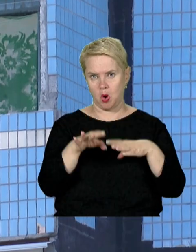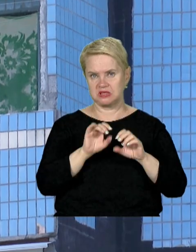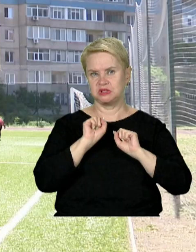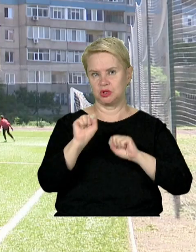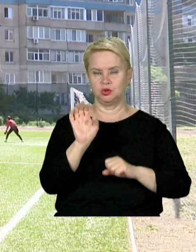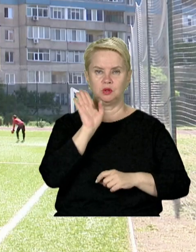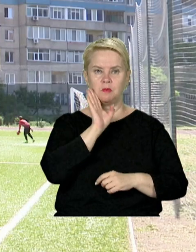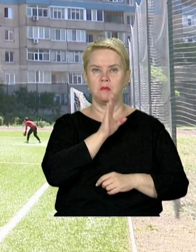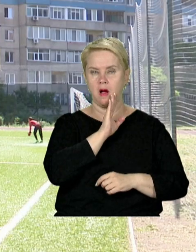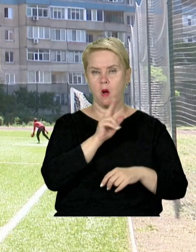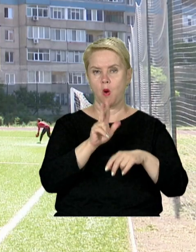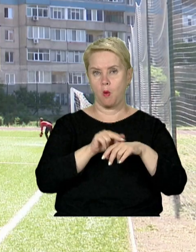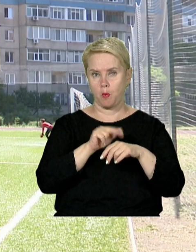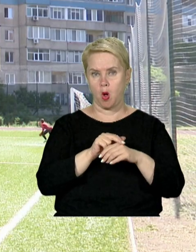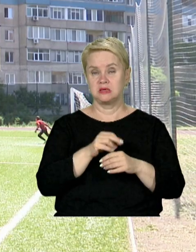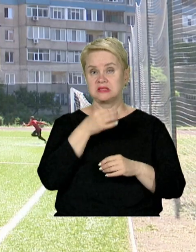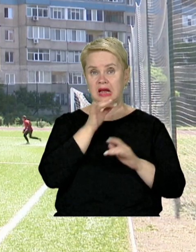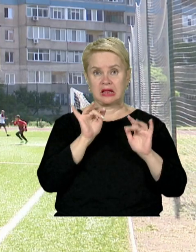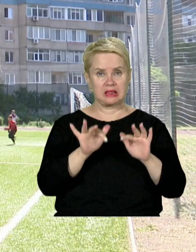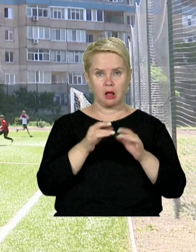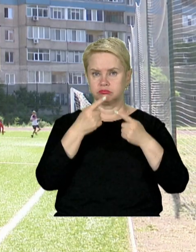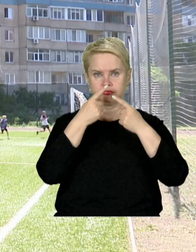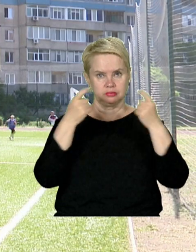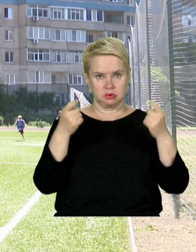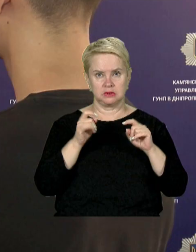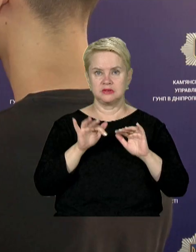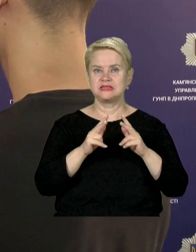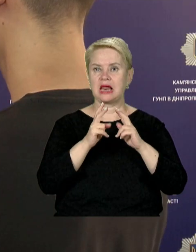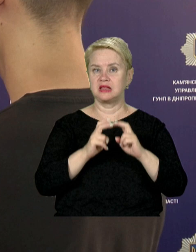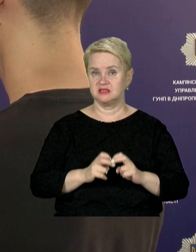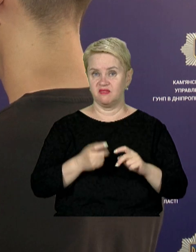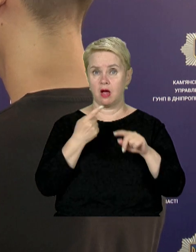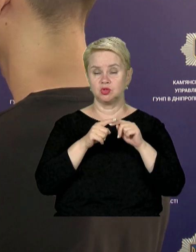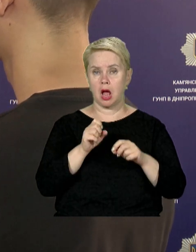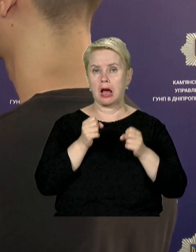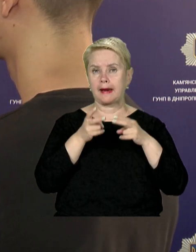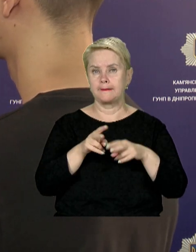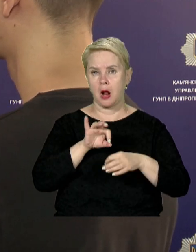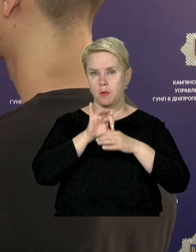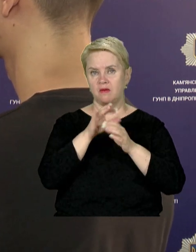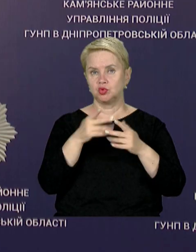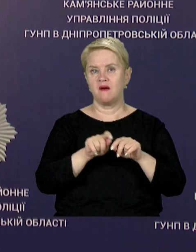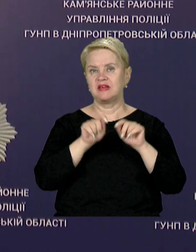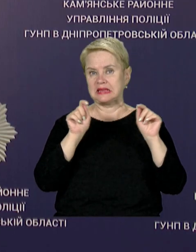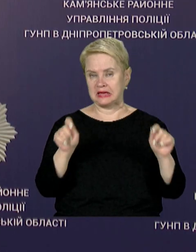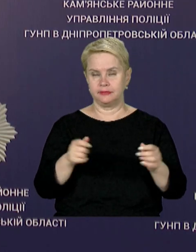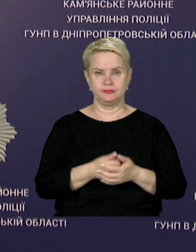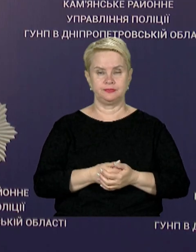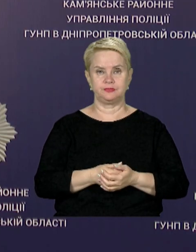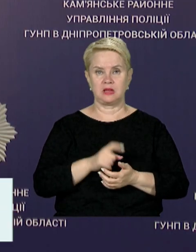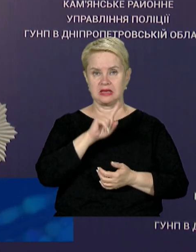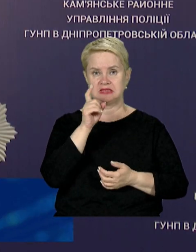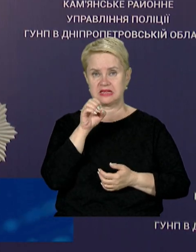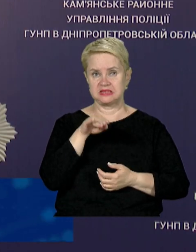захищає матір. В поліції ж детали справи не розголошують, бо триває слідство. Втім, кримінальне провадження вже відкрили. За